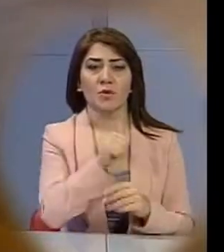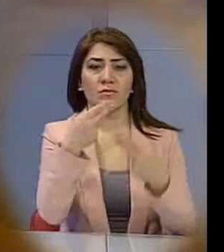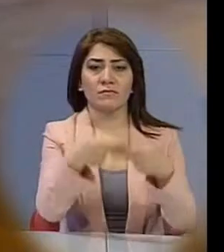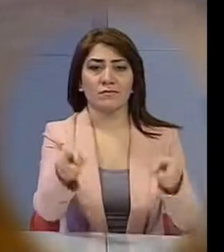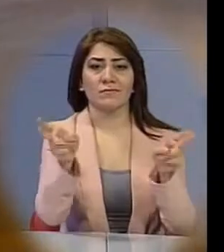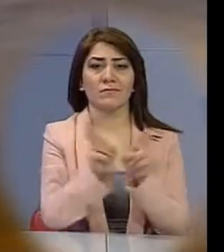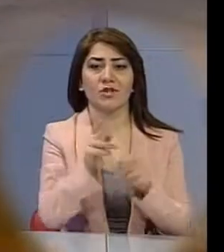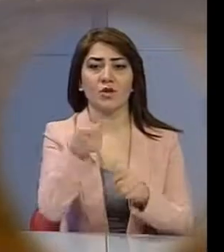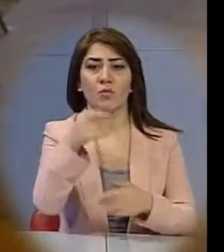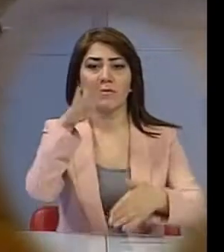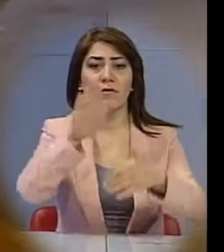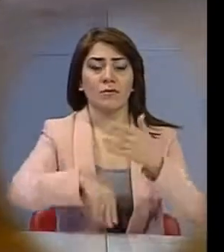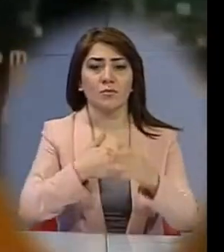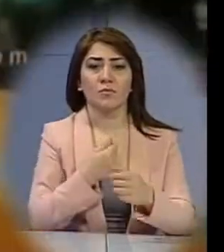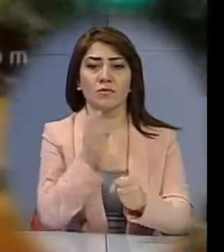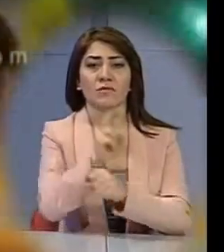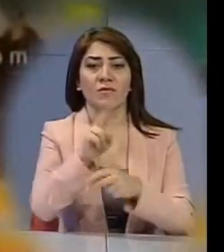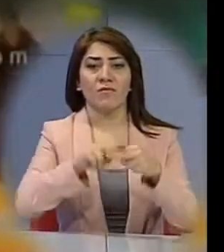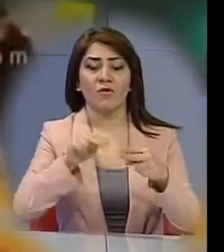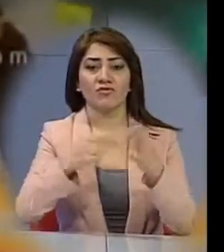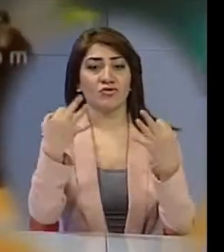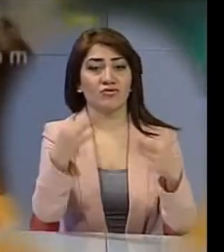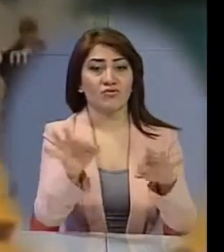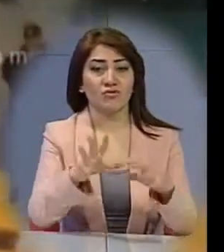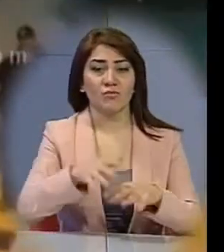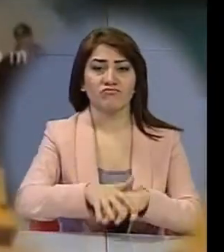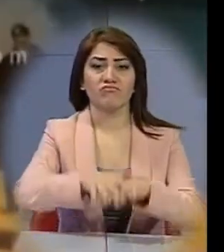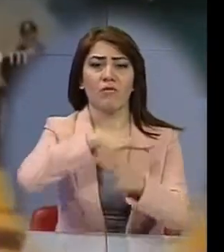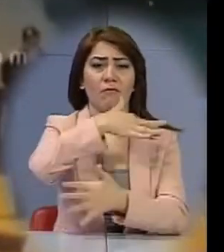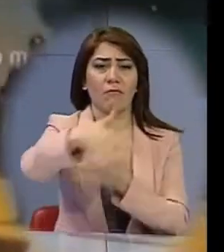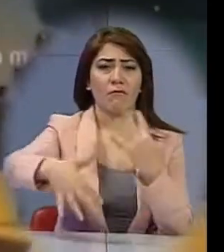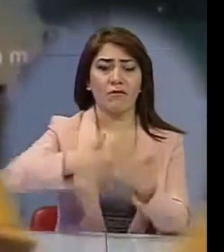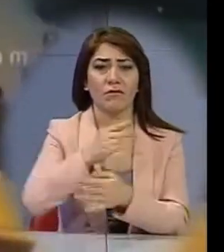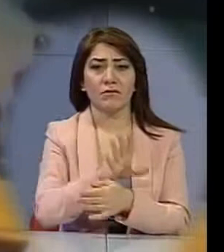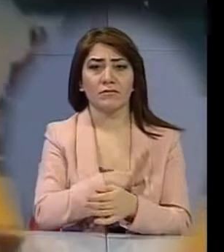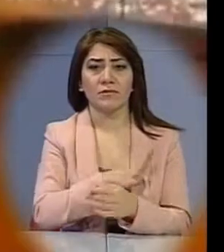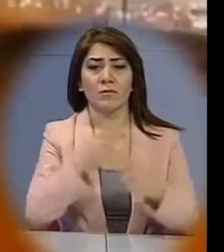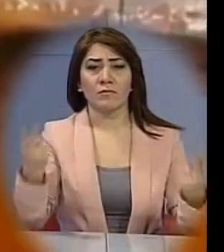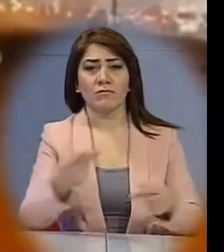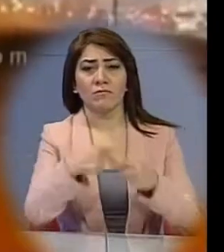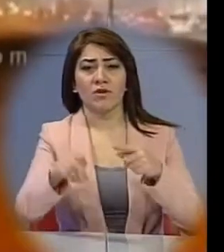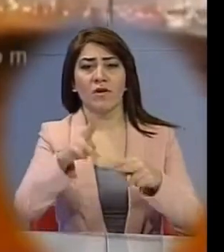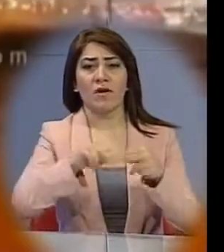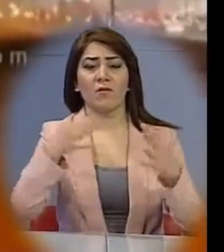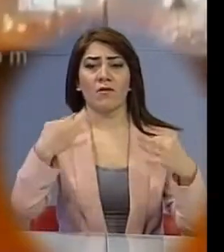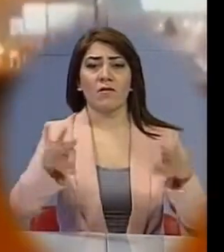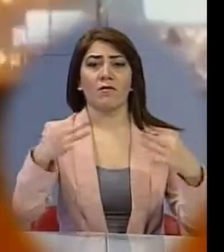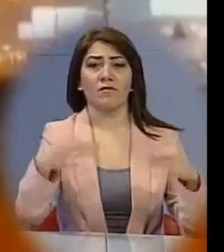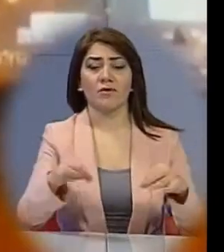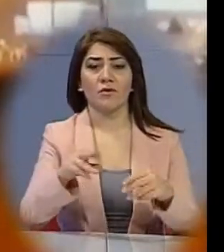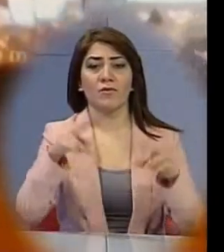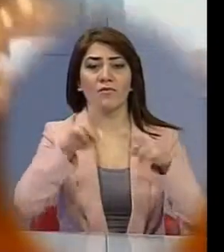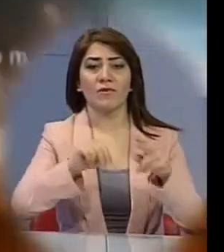մարզադաշտ մթնել առանց տոմսի։ Հանդիպելով ոստիկանների դիմակրությանը ամբոխը զանգված այն անկարկություններ է հրահրել, հրկիզել ոստիկանական մեկենաներ։